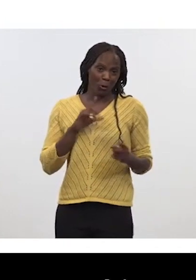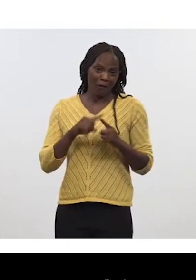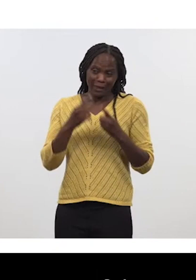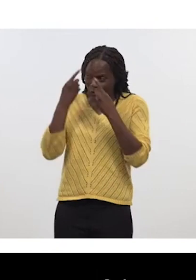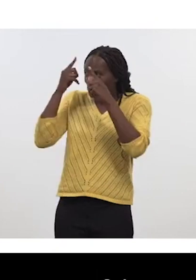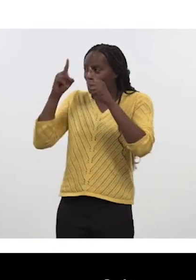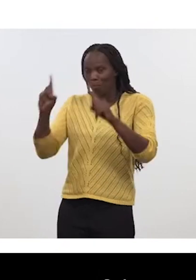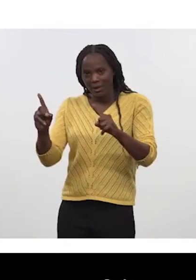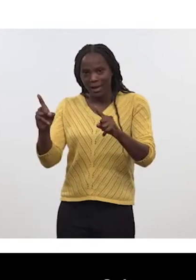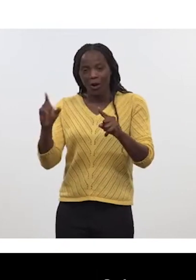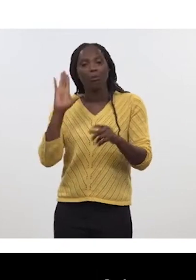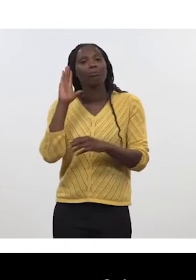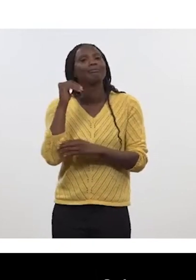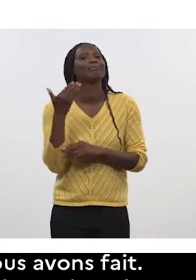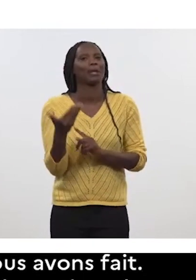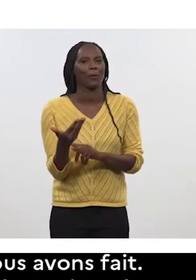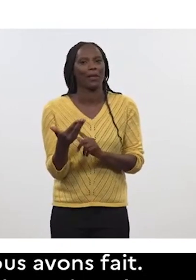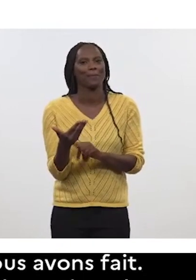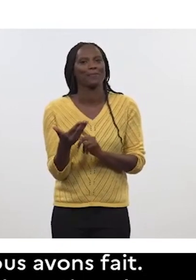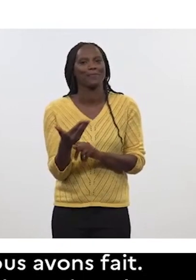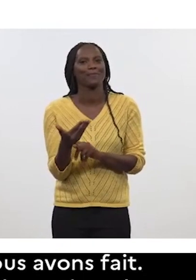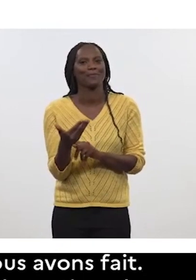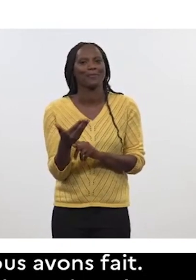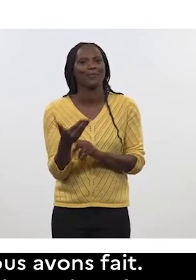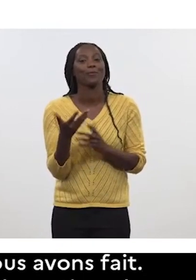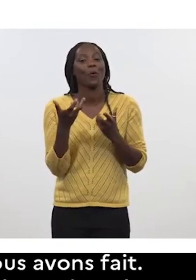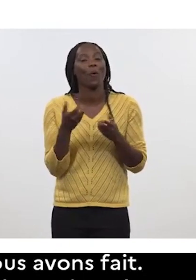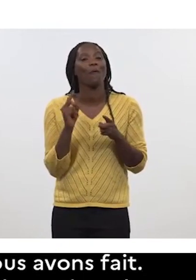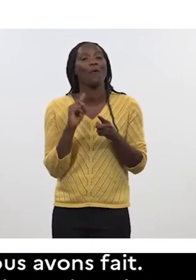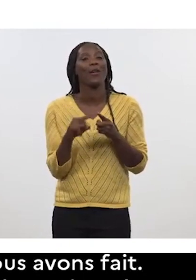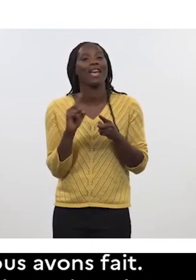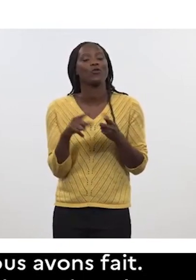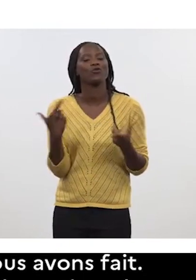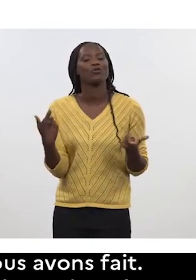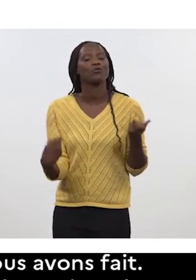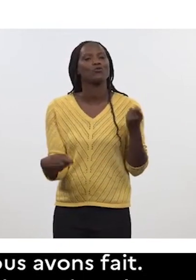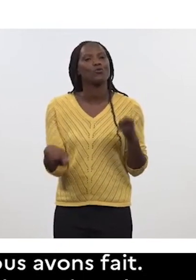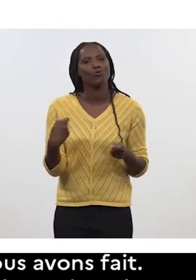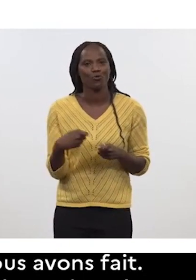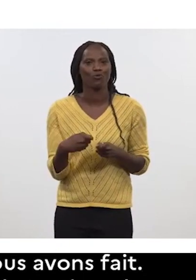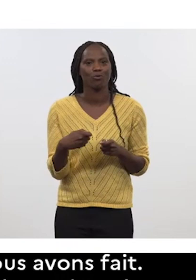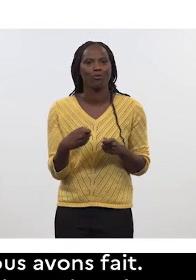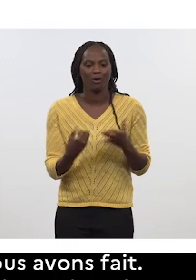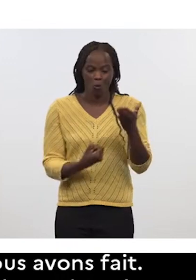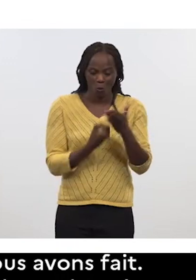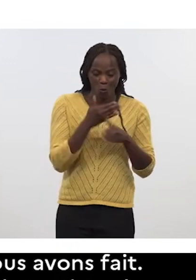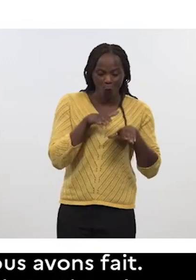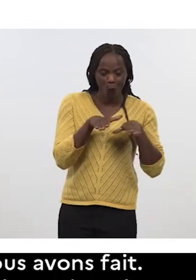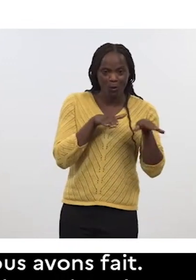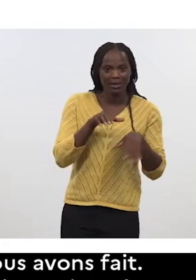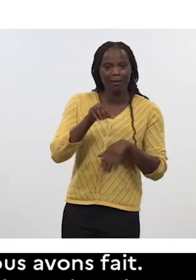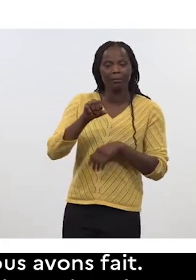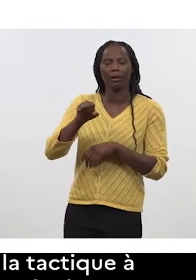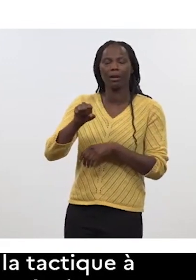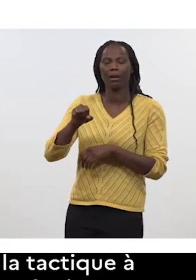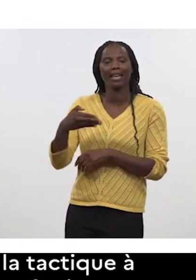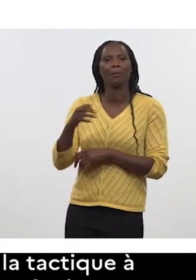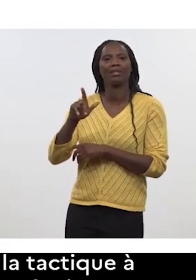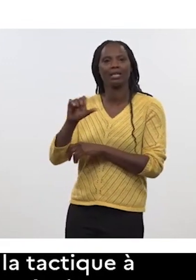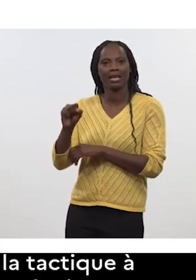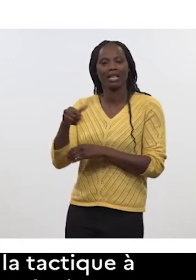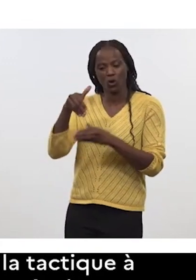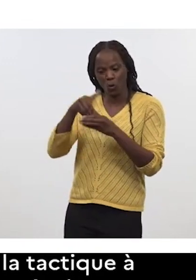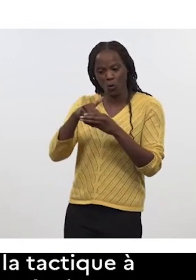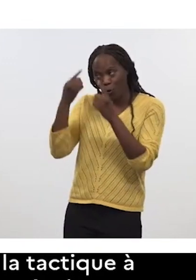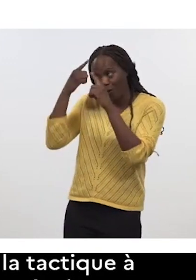voilà pourquoi on opte pour une structure modulaire de ce nouveau système MGCS qui tiendra compte des divergences.